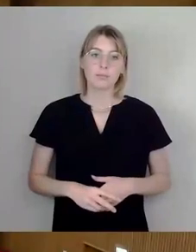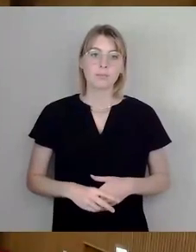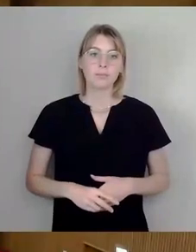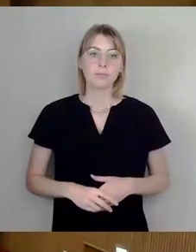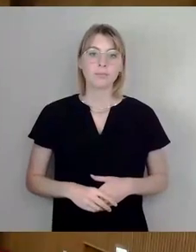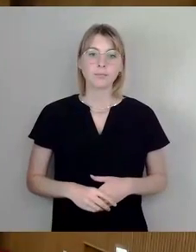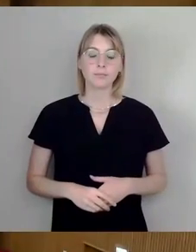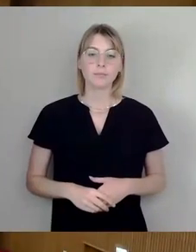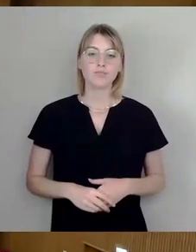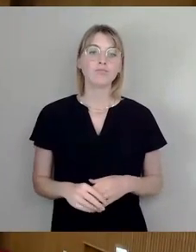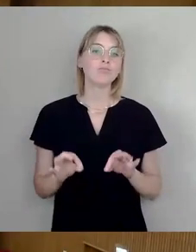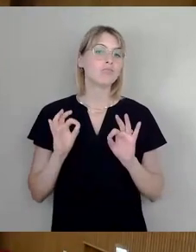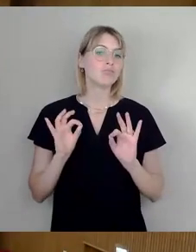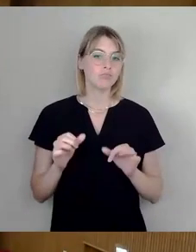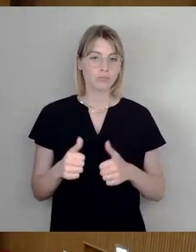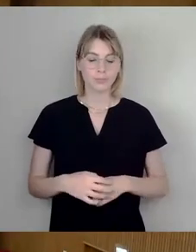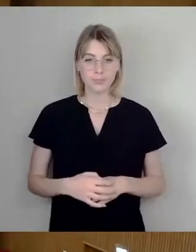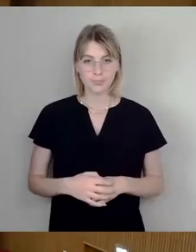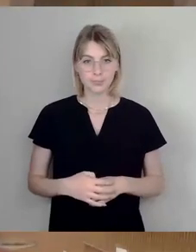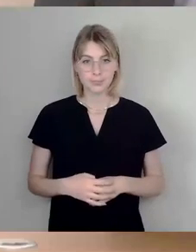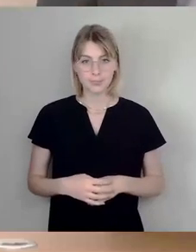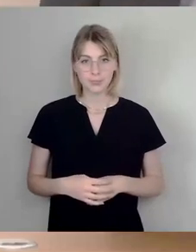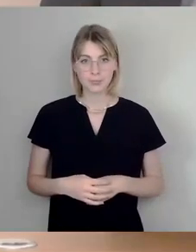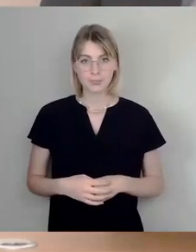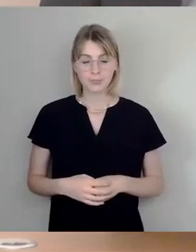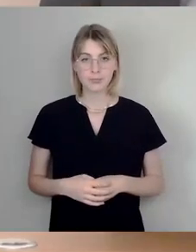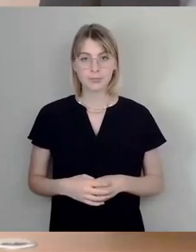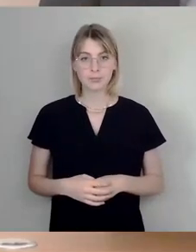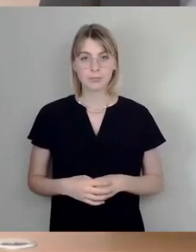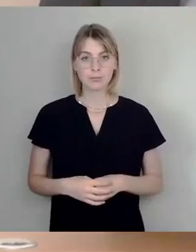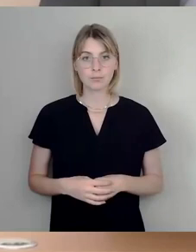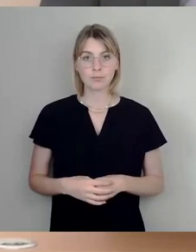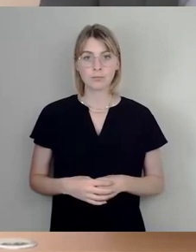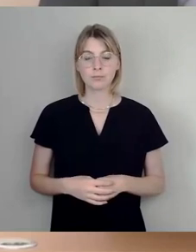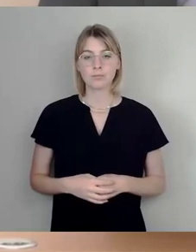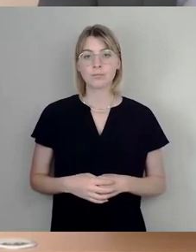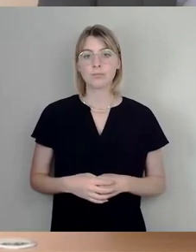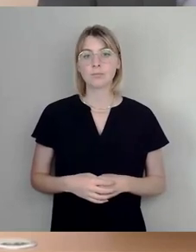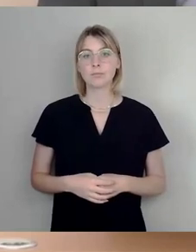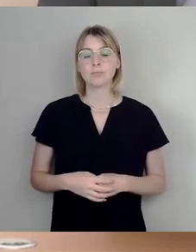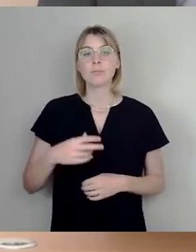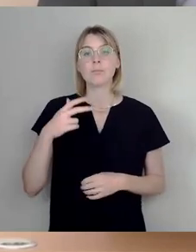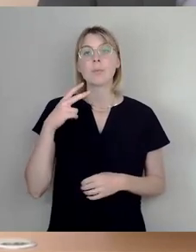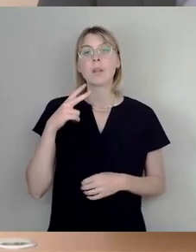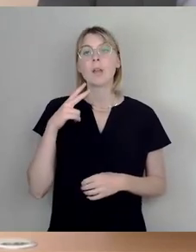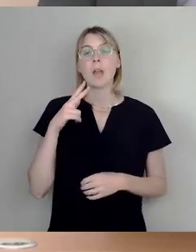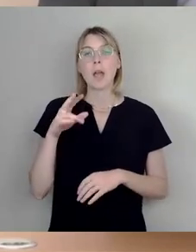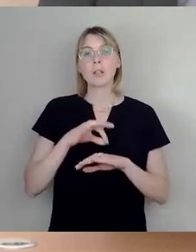Okay. Das hat jetzt Herrn Dr. Schulte-Wissemann nochmal animiert. Bitte schön.